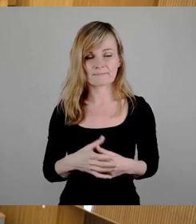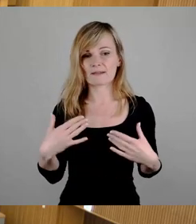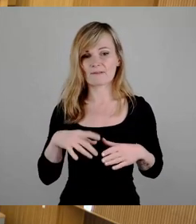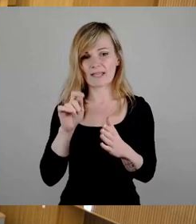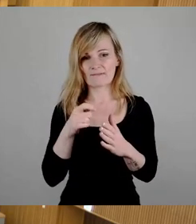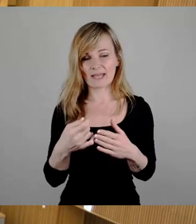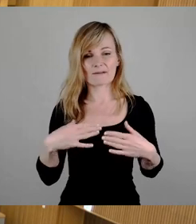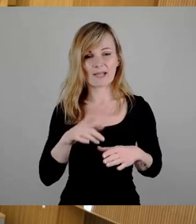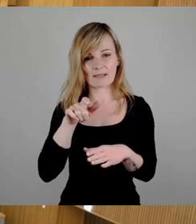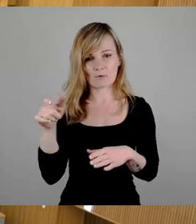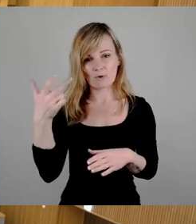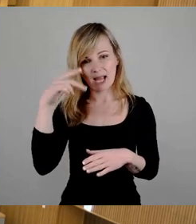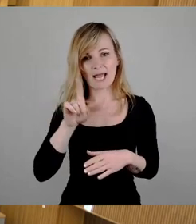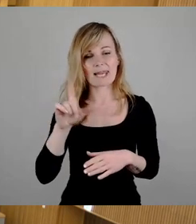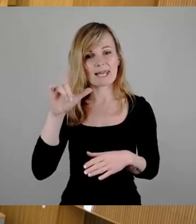Bürger, Herr Lippmann.